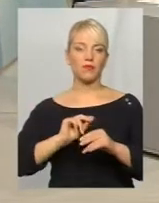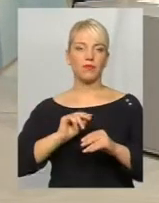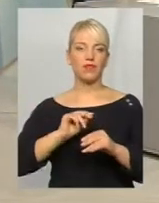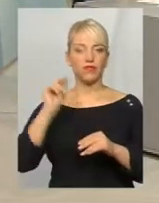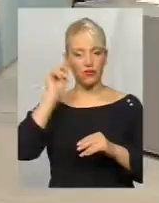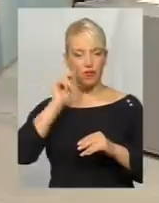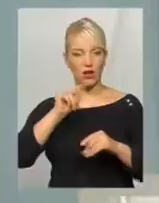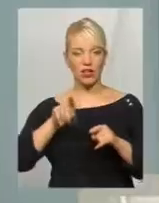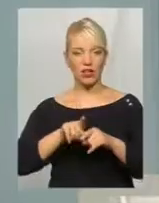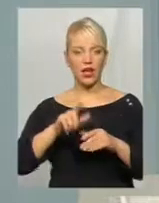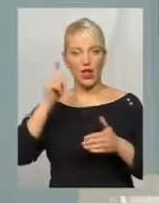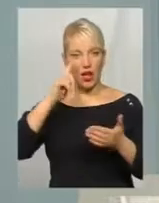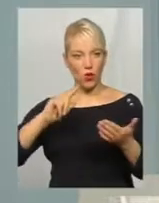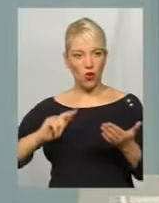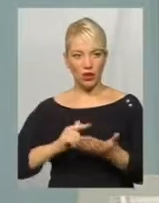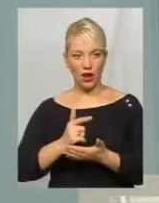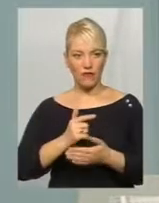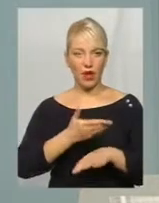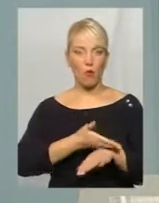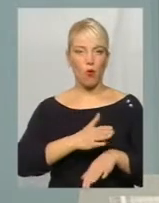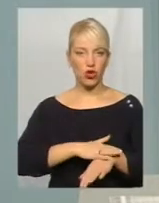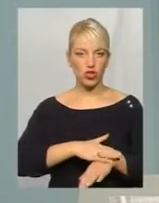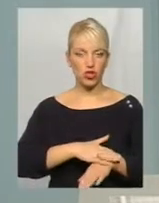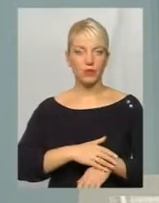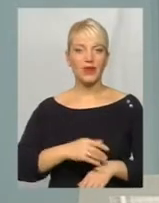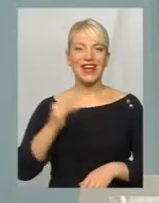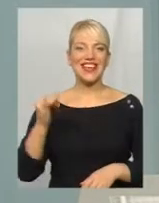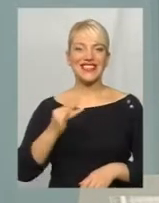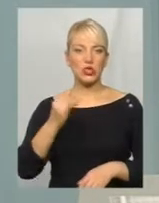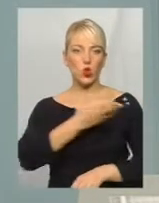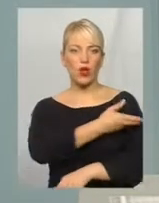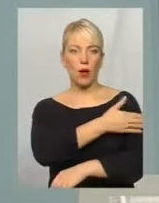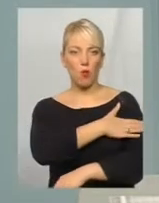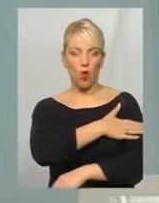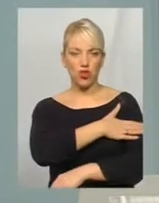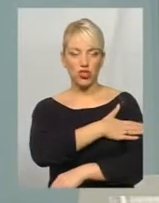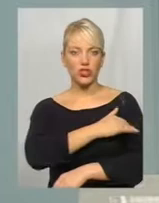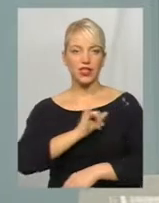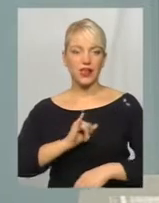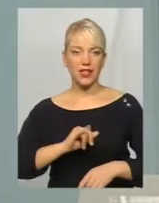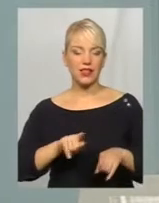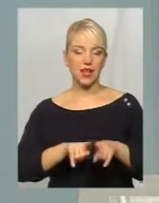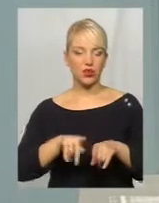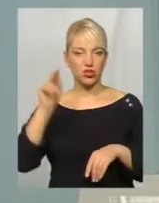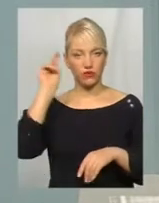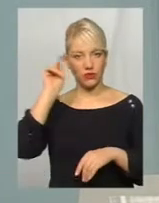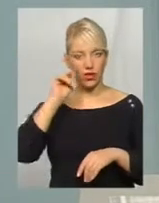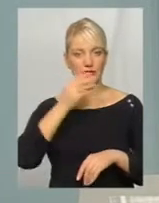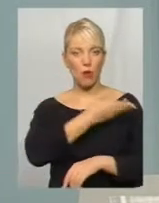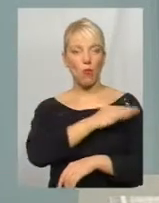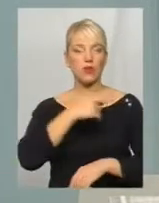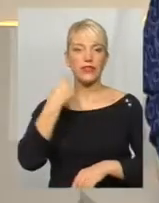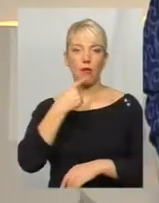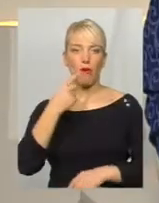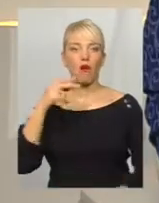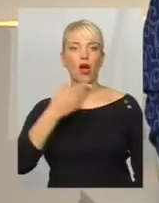предметів, як географія Польщі, історія Польщі, і вивчається польська мова, польська